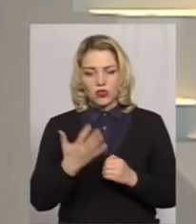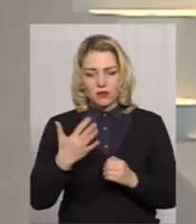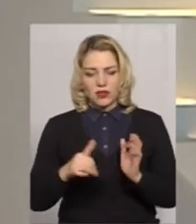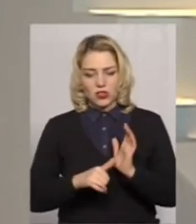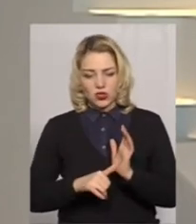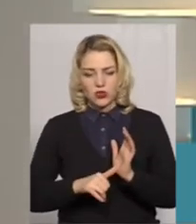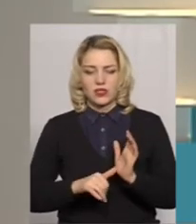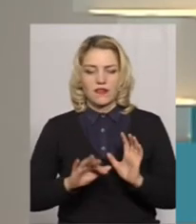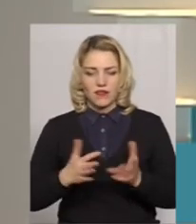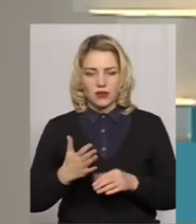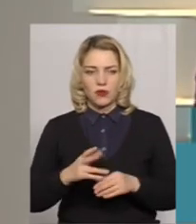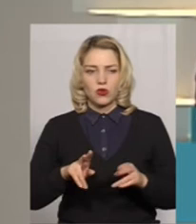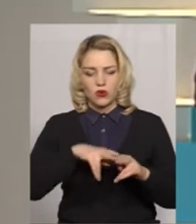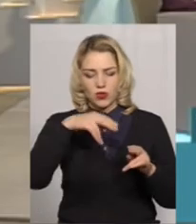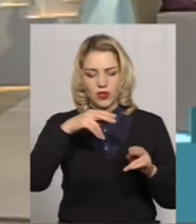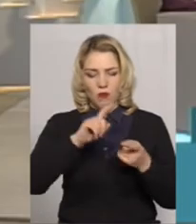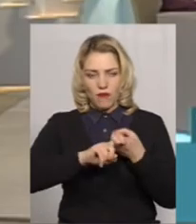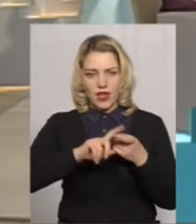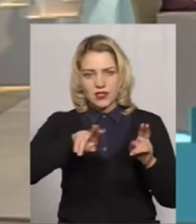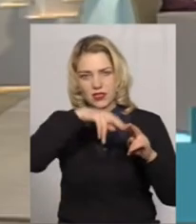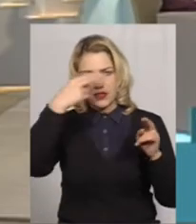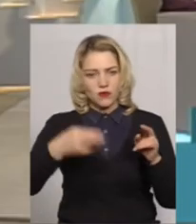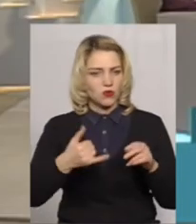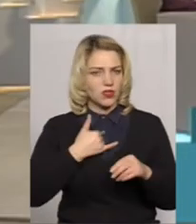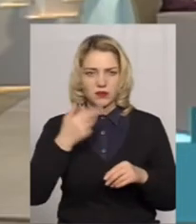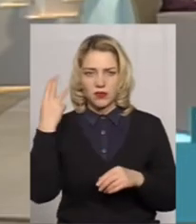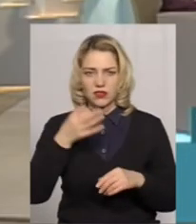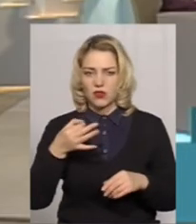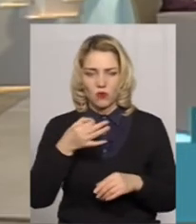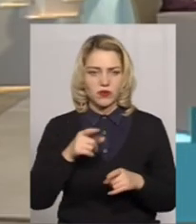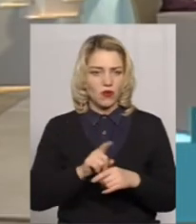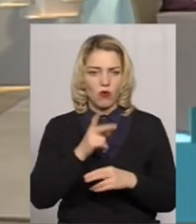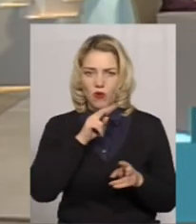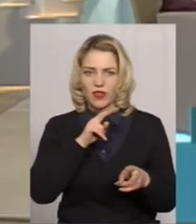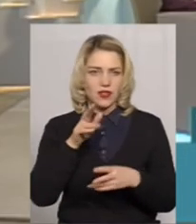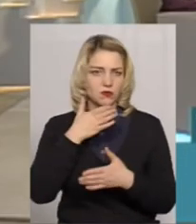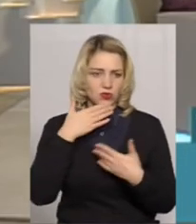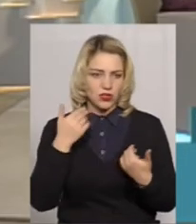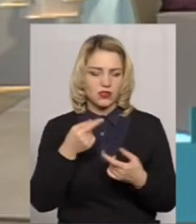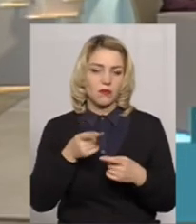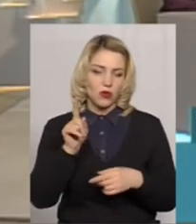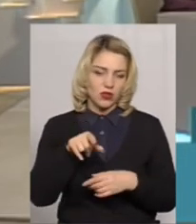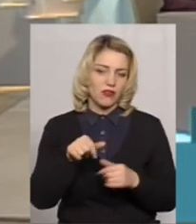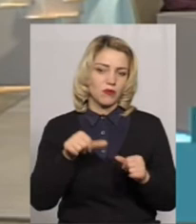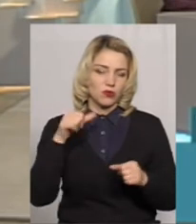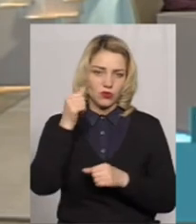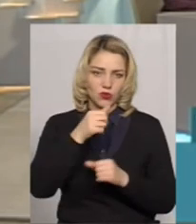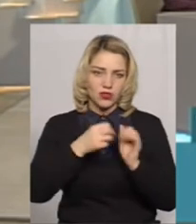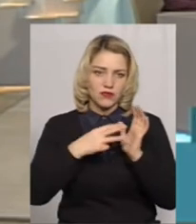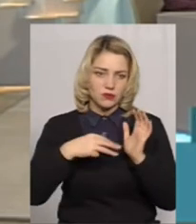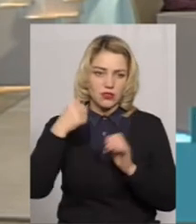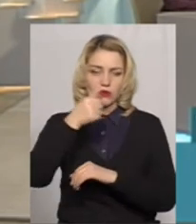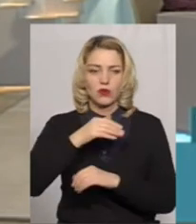'язаний з падінням з висоти? Ні, в Хмельницькій області в нас такого не спостерігається. Проте, в минулому році, в 2018